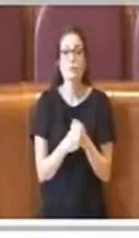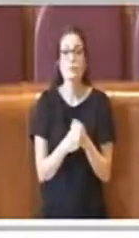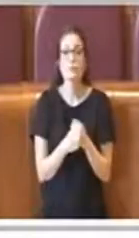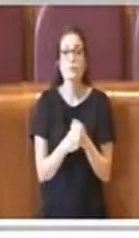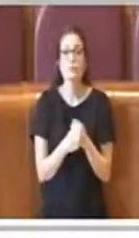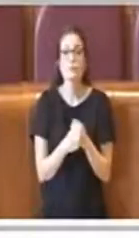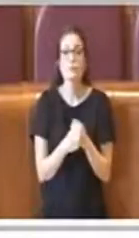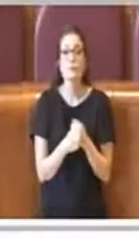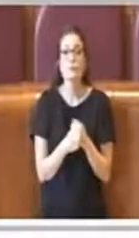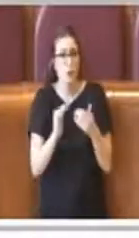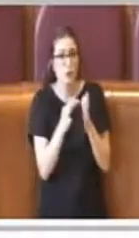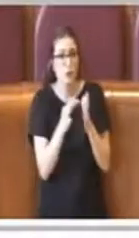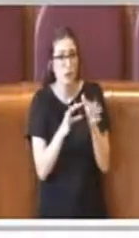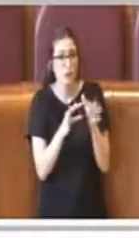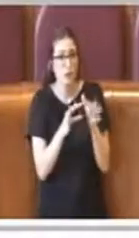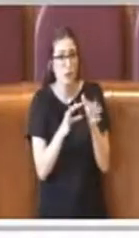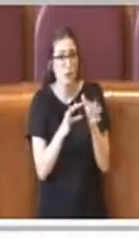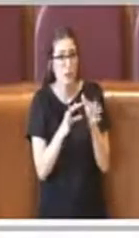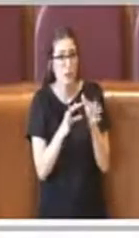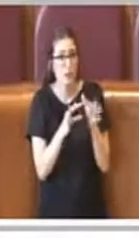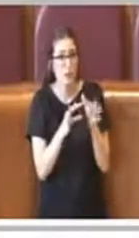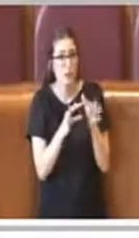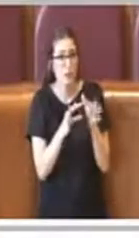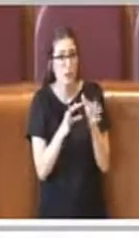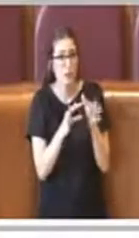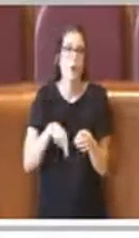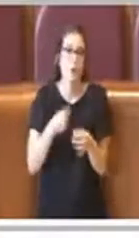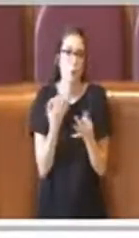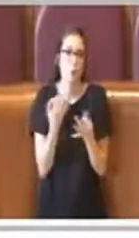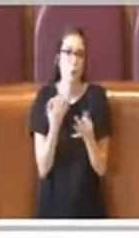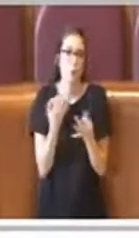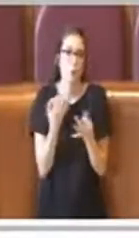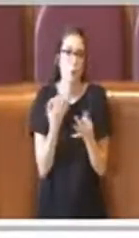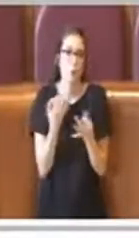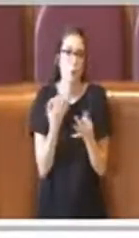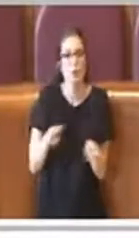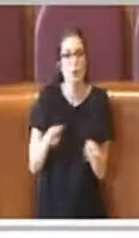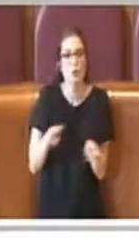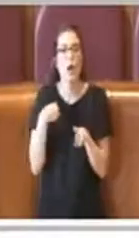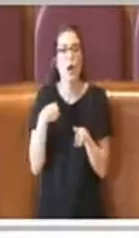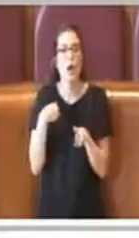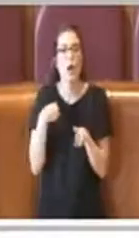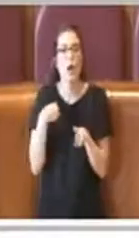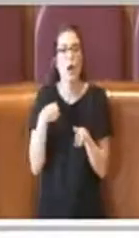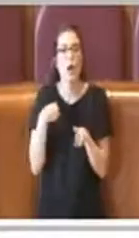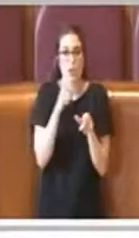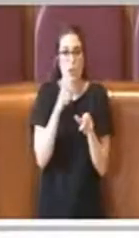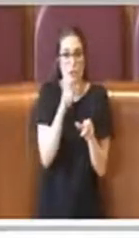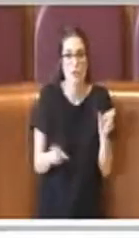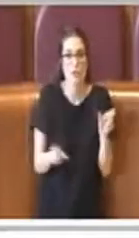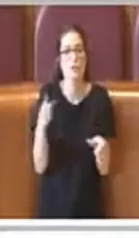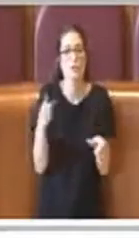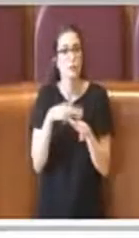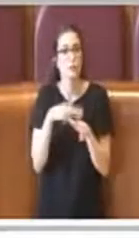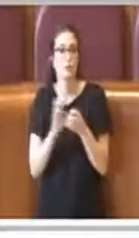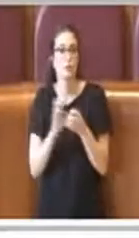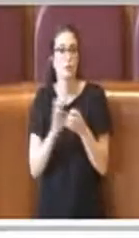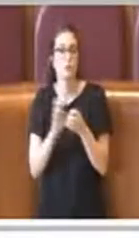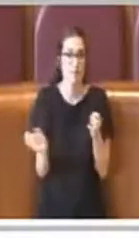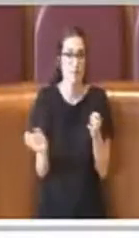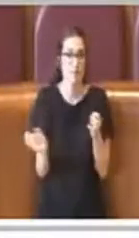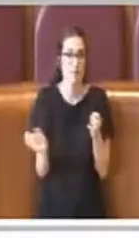poi tutti i procedimenti che seguono il regolamento sono anche un po' lunghi perché è chiaro, dobbiamo monitorare i municipi, la cittadina,